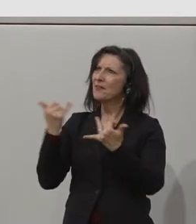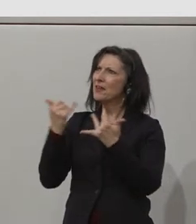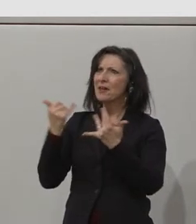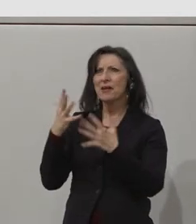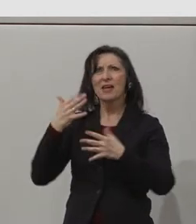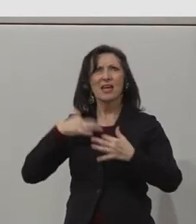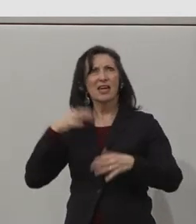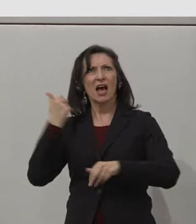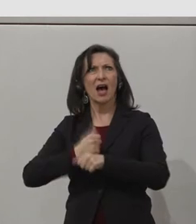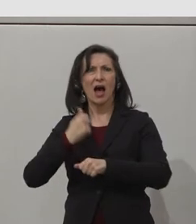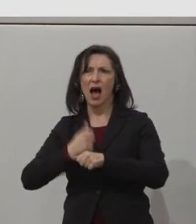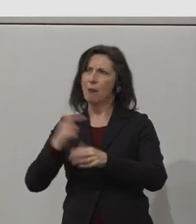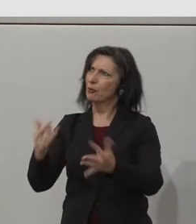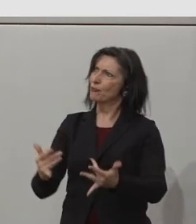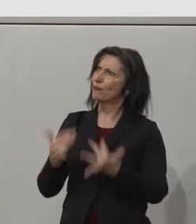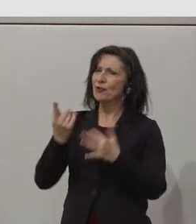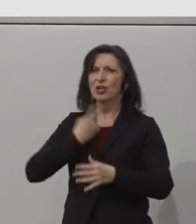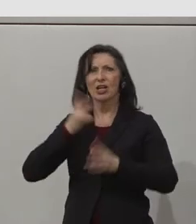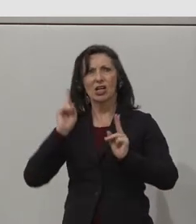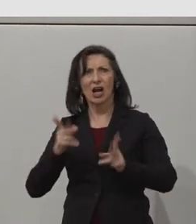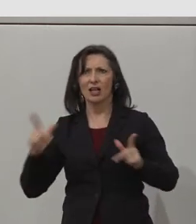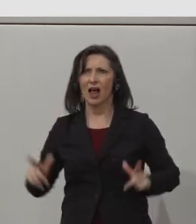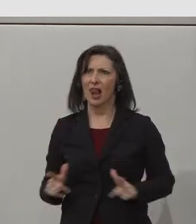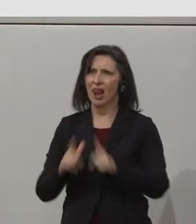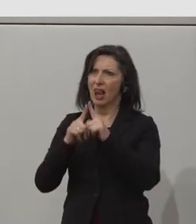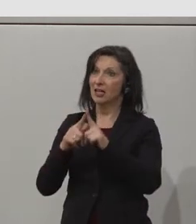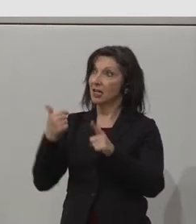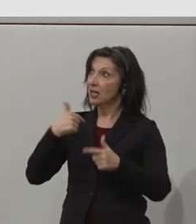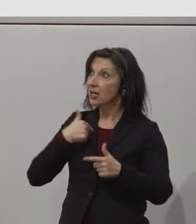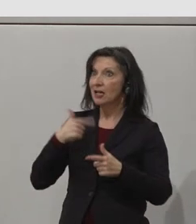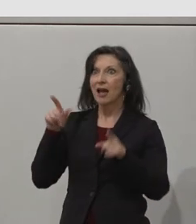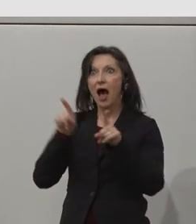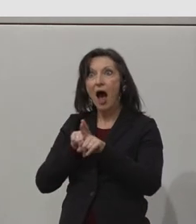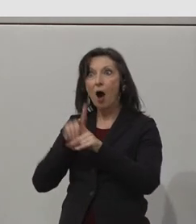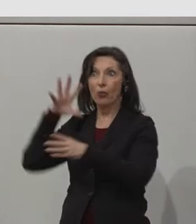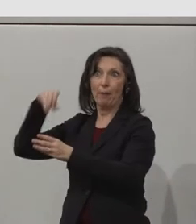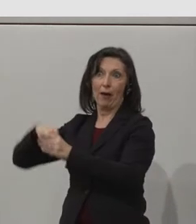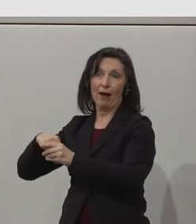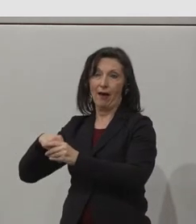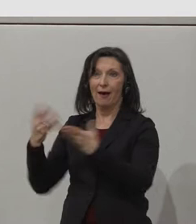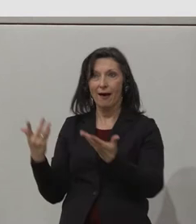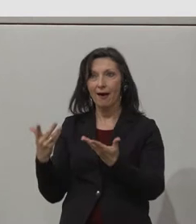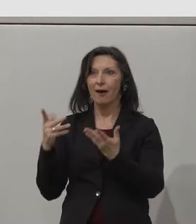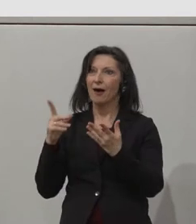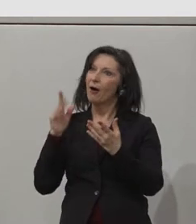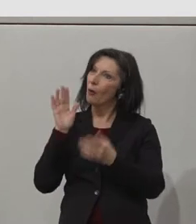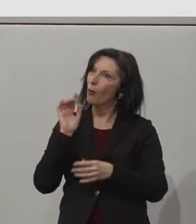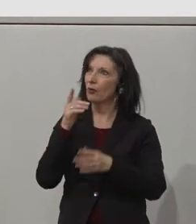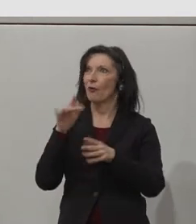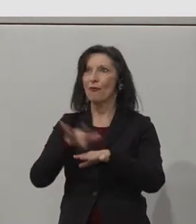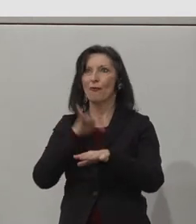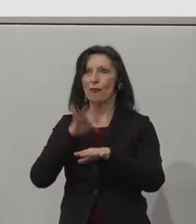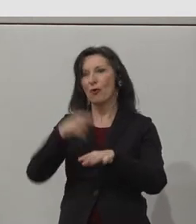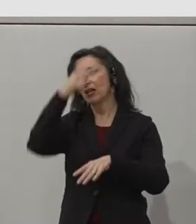so powerful for us to see. And on the next slide, I can proudly tell you that we